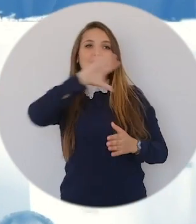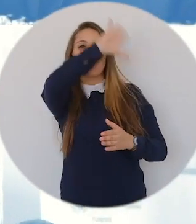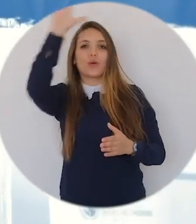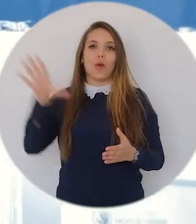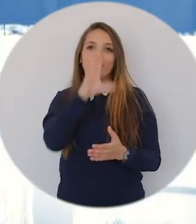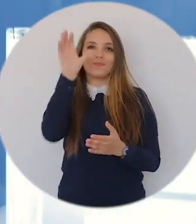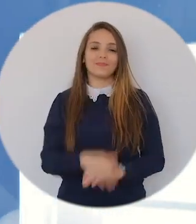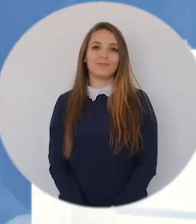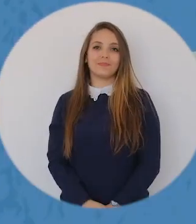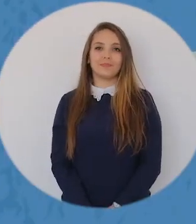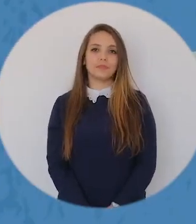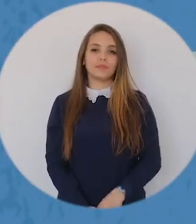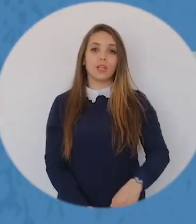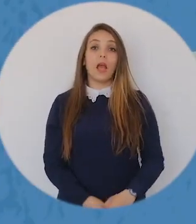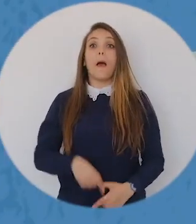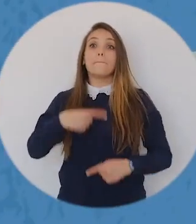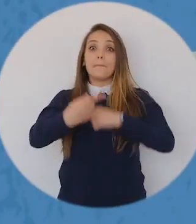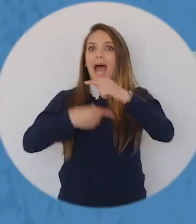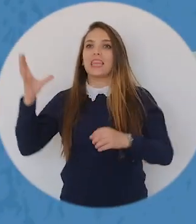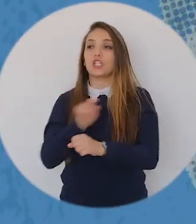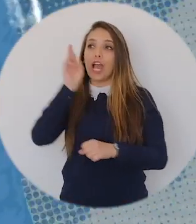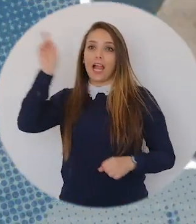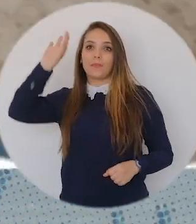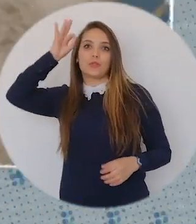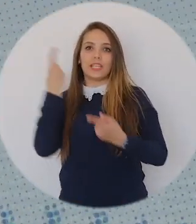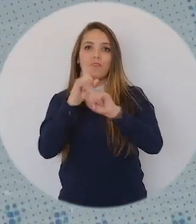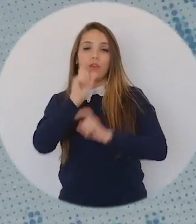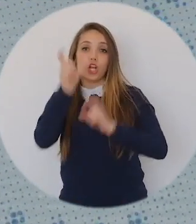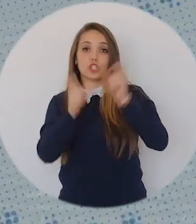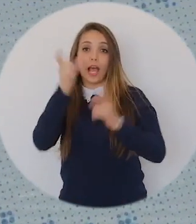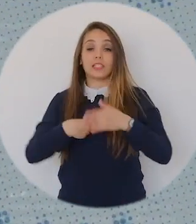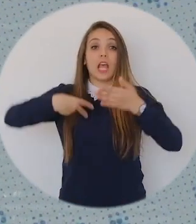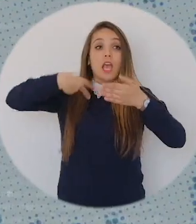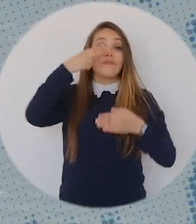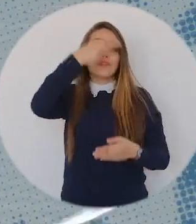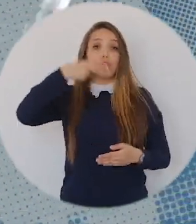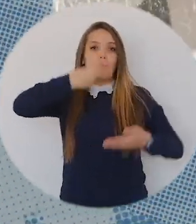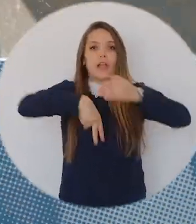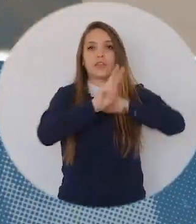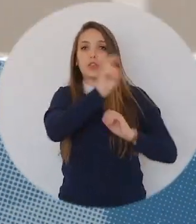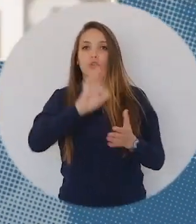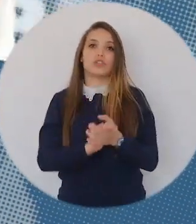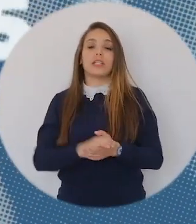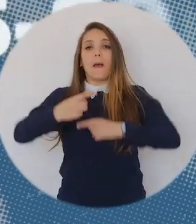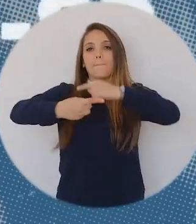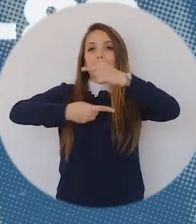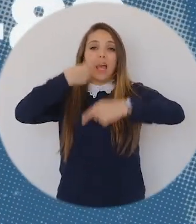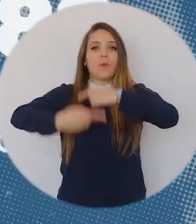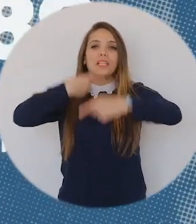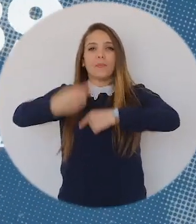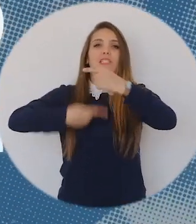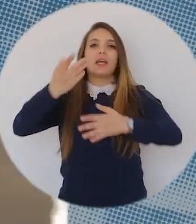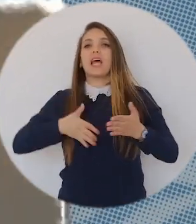إشعاع الرابطة في الداخل والخارج بعد نجاح وقت مرها الثامن اللي تنظم في نوفمبر 2022 تواصل الرابطة رزدها للإنتخابات في